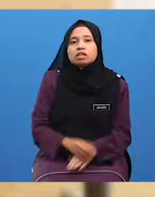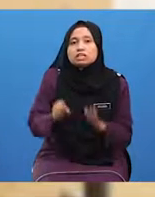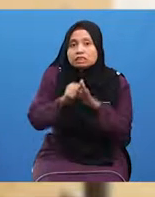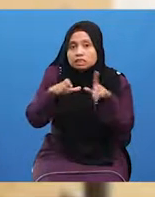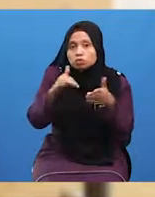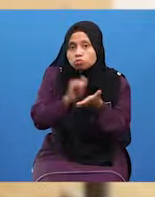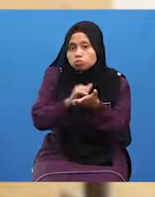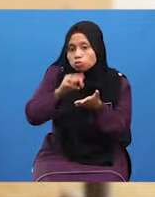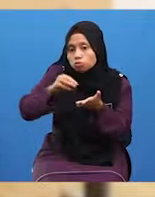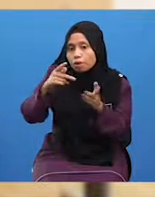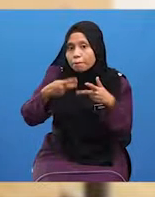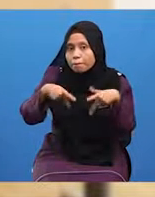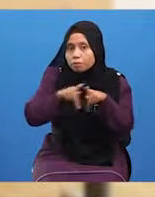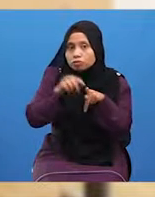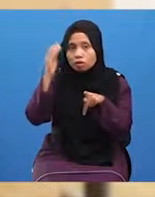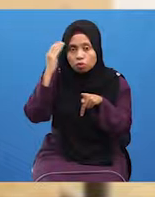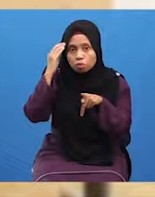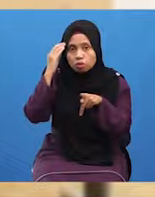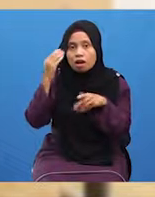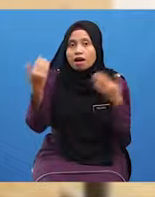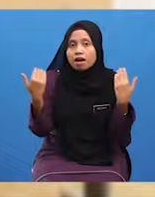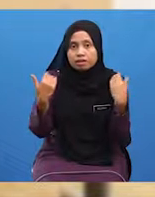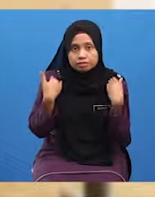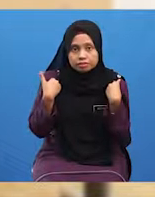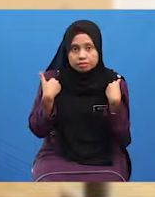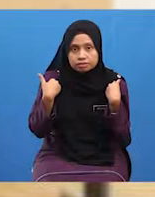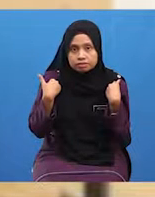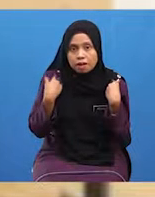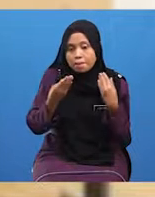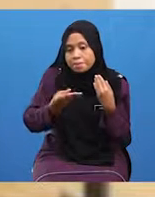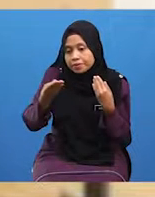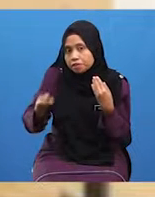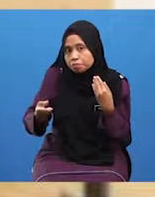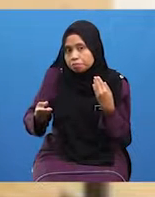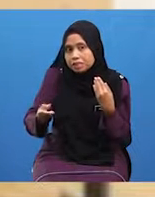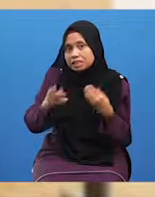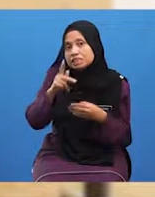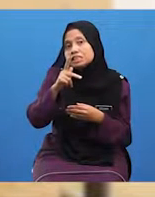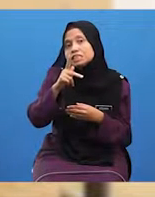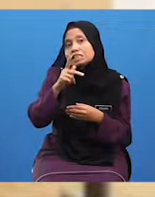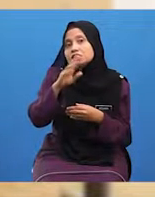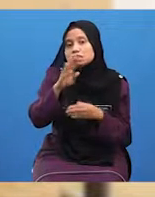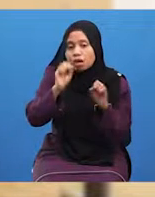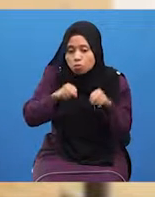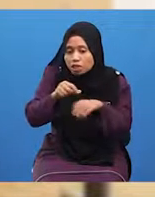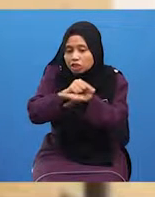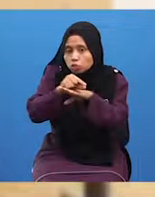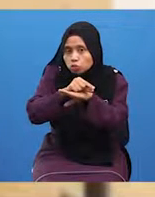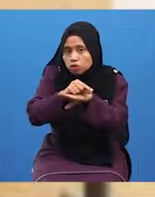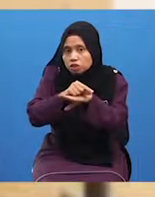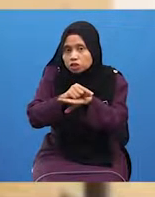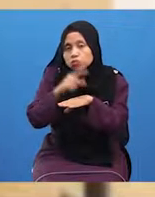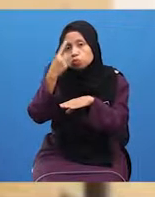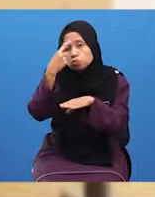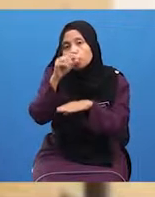-murid juga Perlu tahu bahawa Terdapat juga Benda-benda kesat Yang haram digunakan Untuk